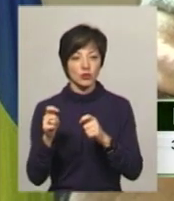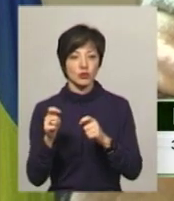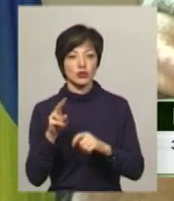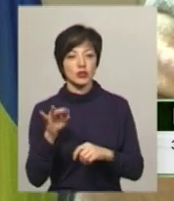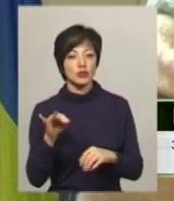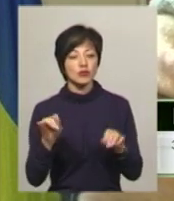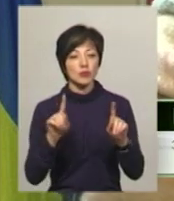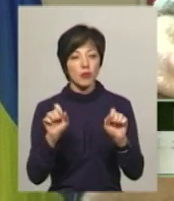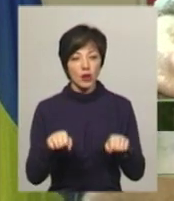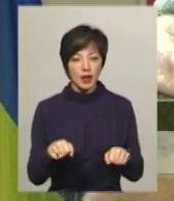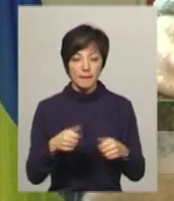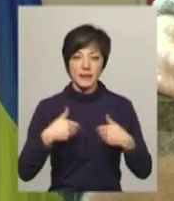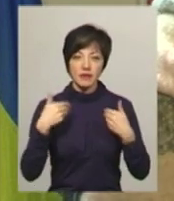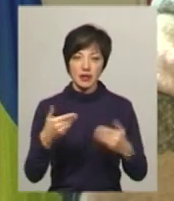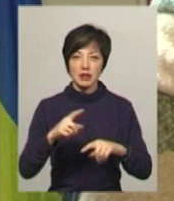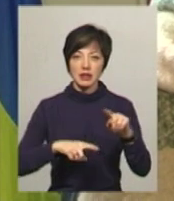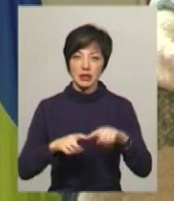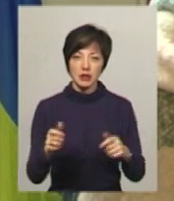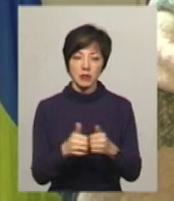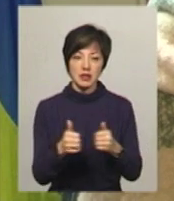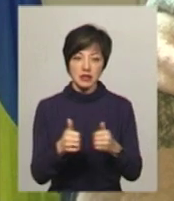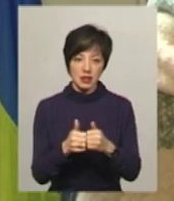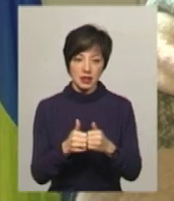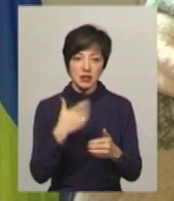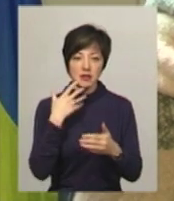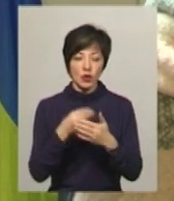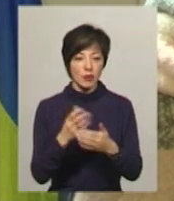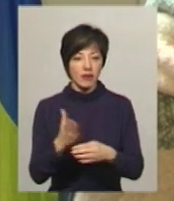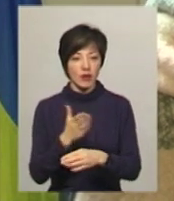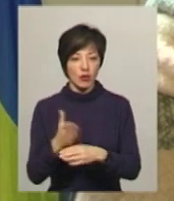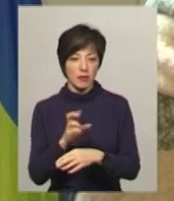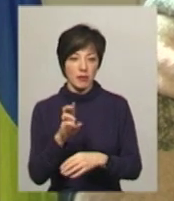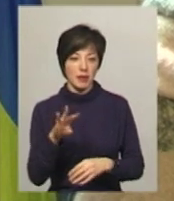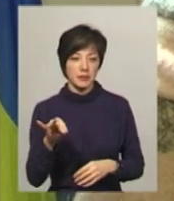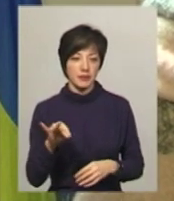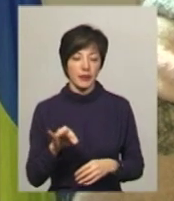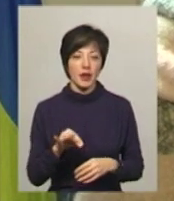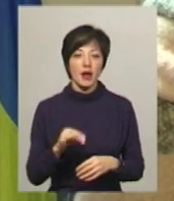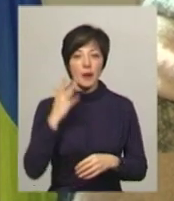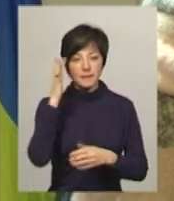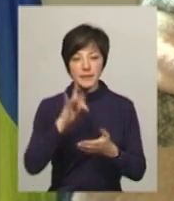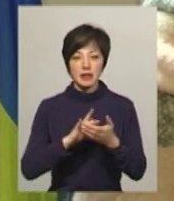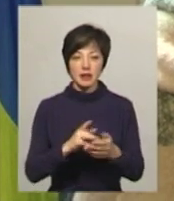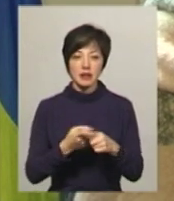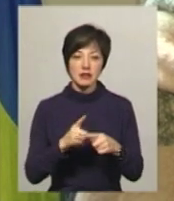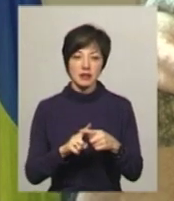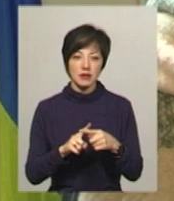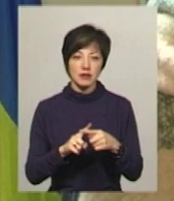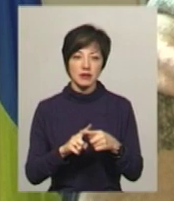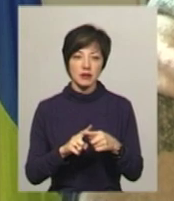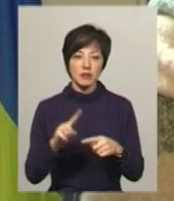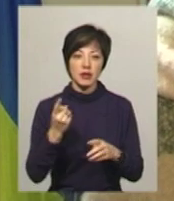щоб вони могли привітати своїх рідних, близьких своїми виробами. Мета цього заходу – це